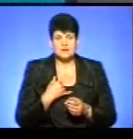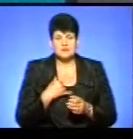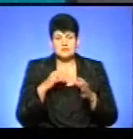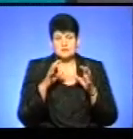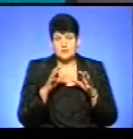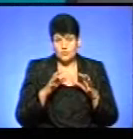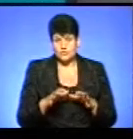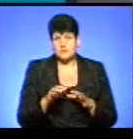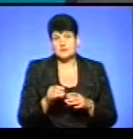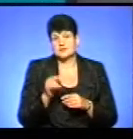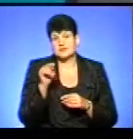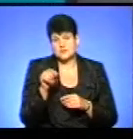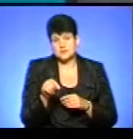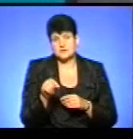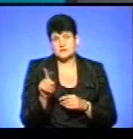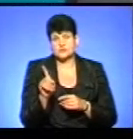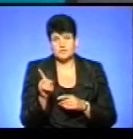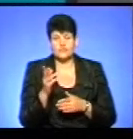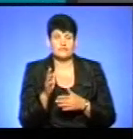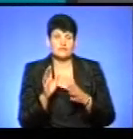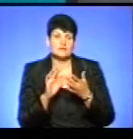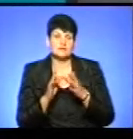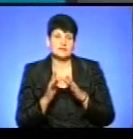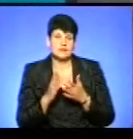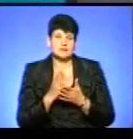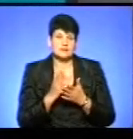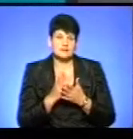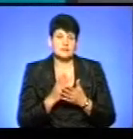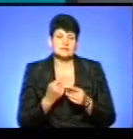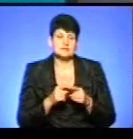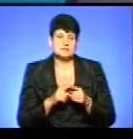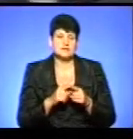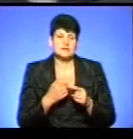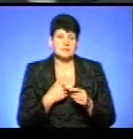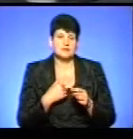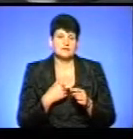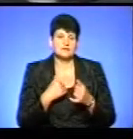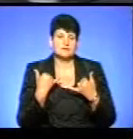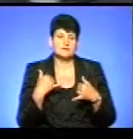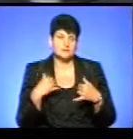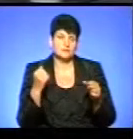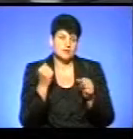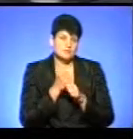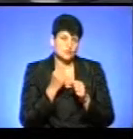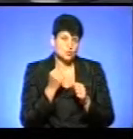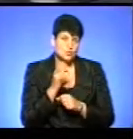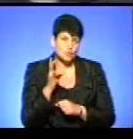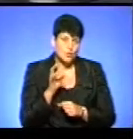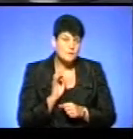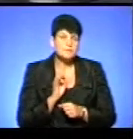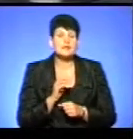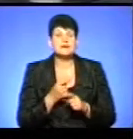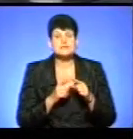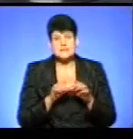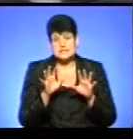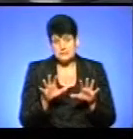тільки ті, що в інтернеті десь пишуть. Це для мене дивно і абсолютно абсурдно. Звичайно, що такий закон